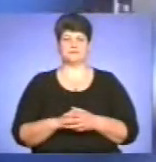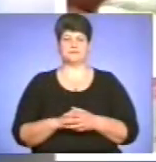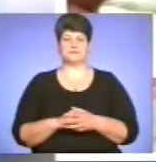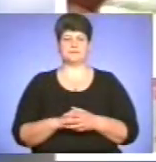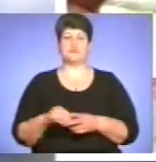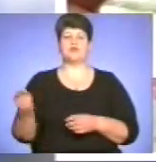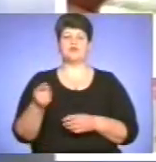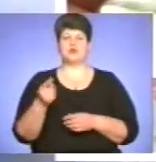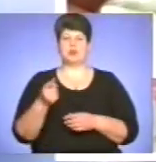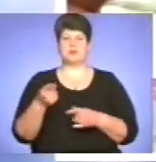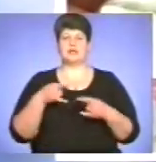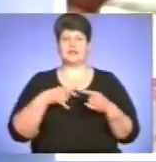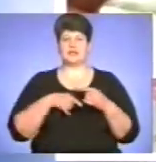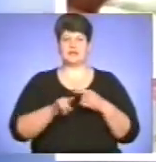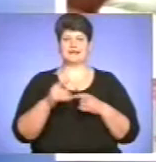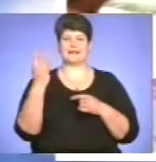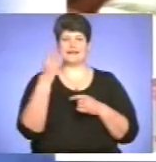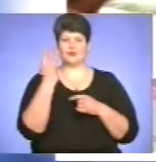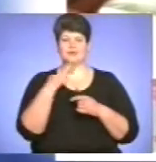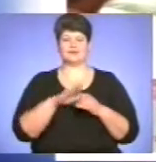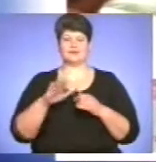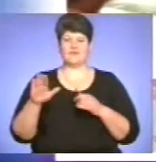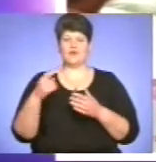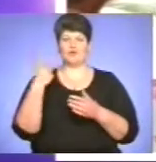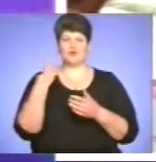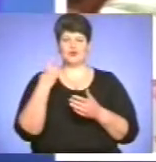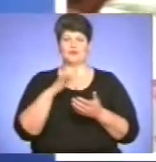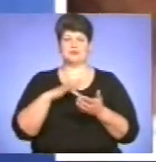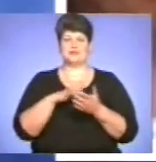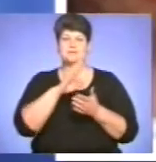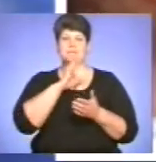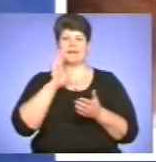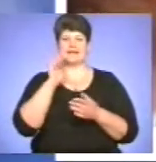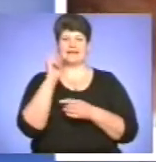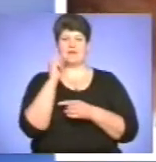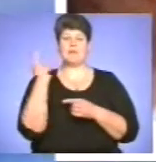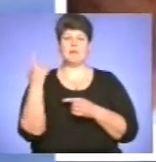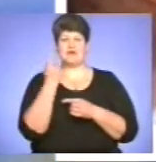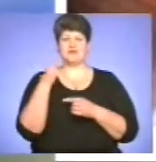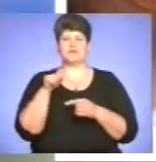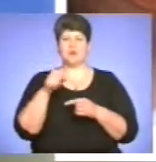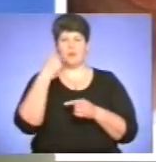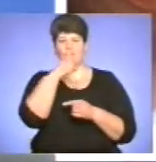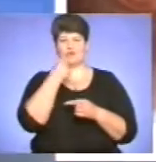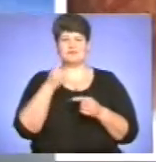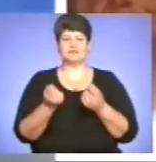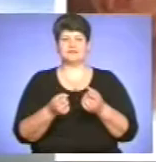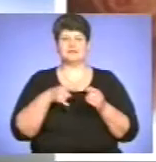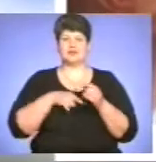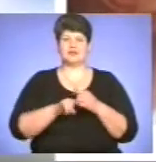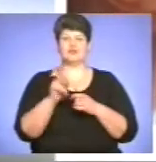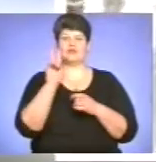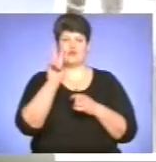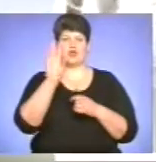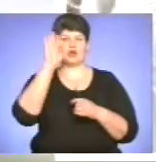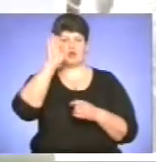У Тернополі народилося трійня. обласному перинатальному центрі матері і дитини вперше цього року на світ з'явилися двоє хлопчиків і